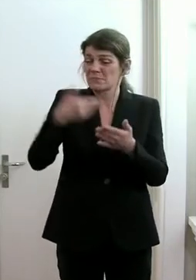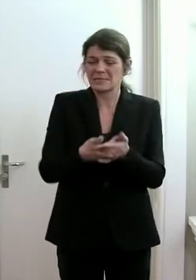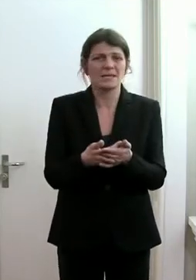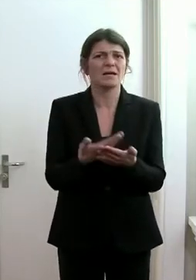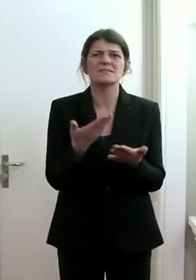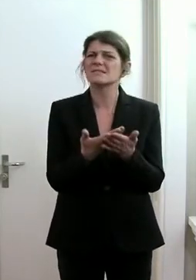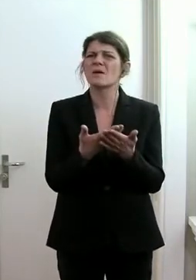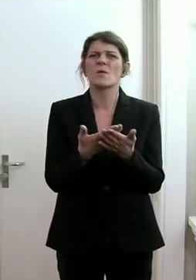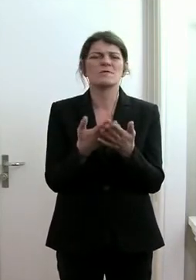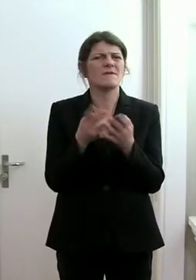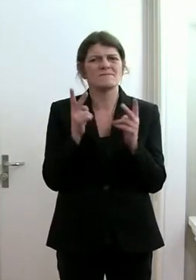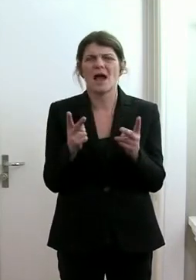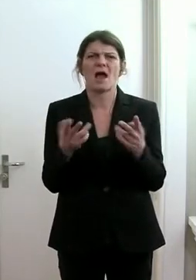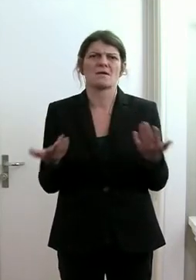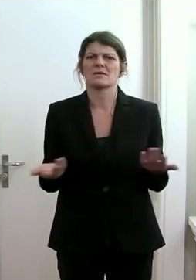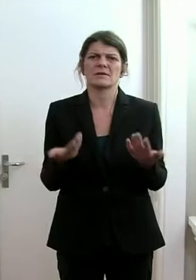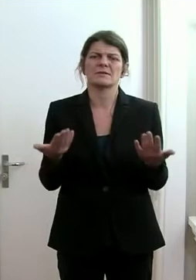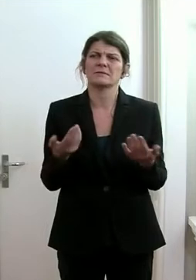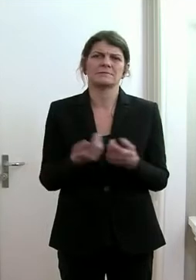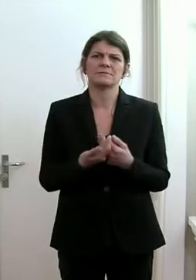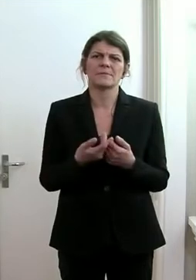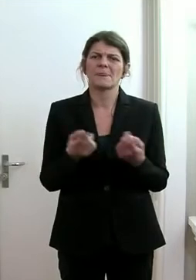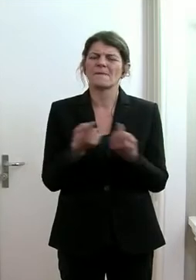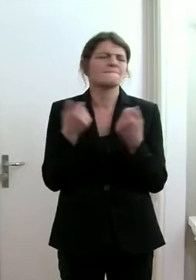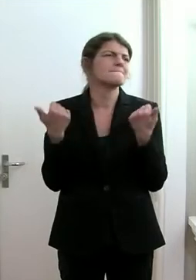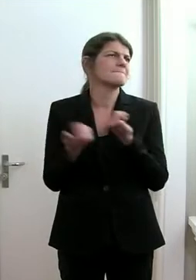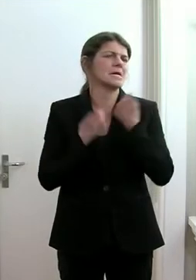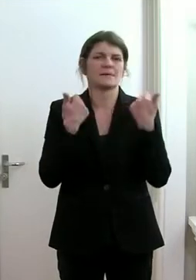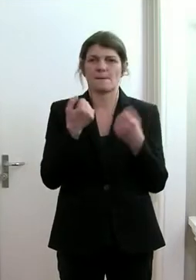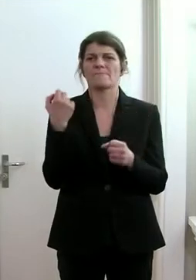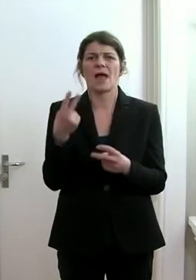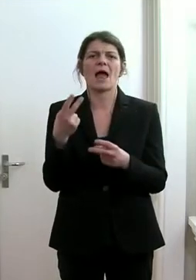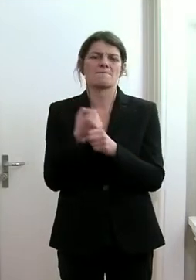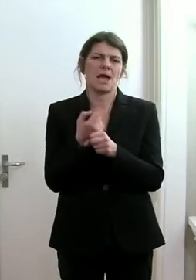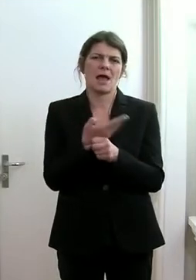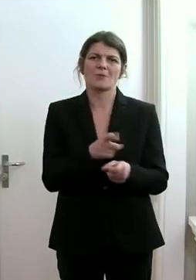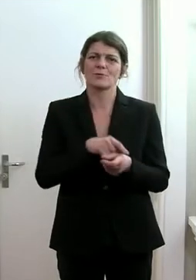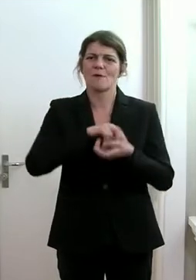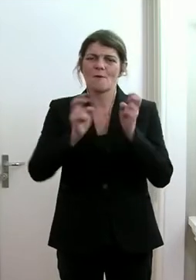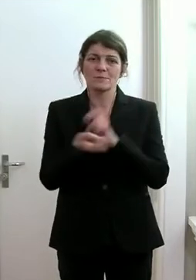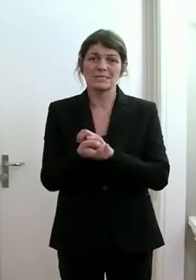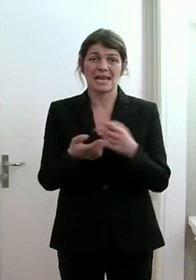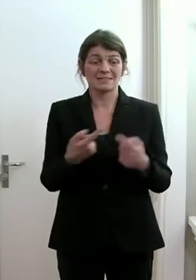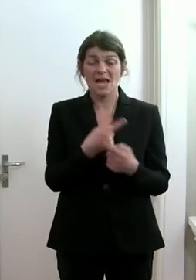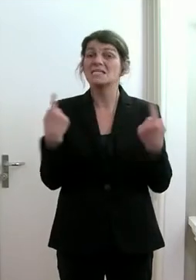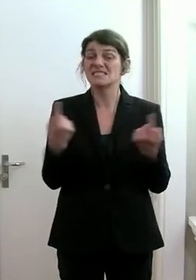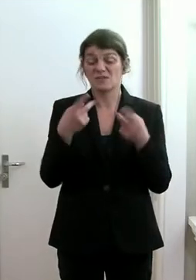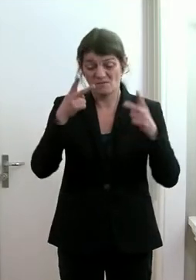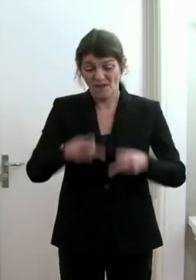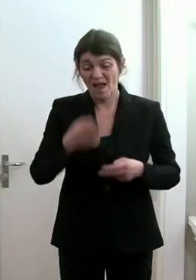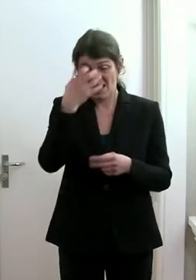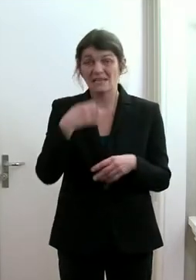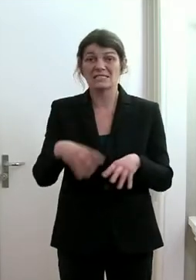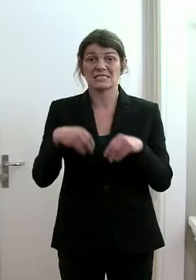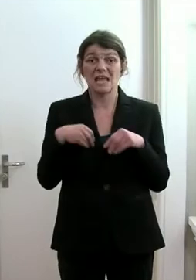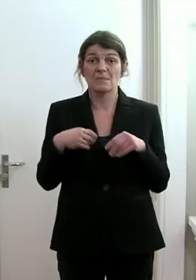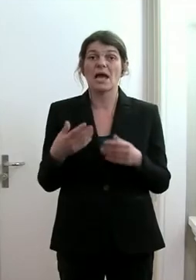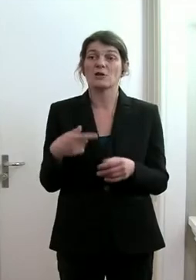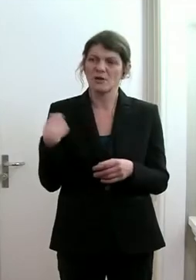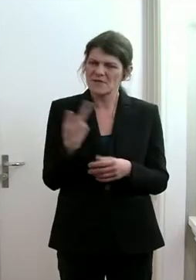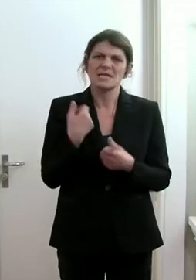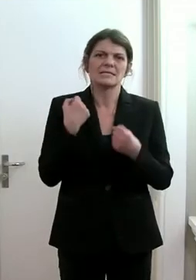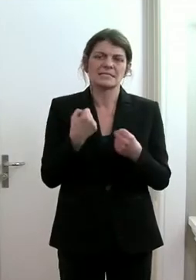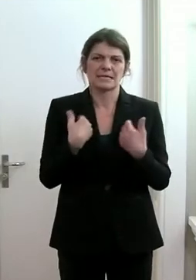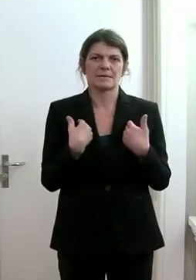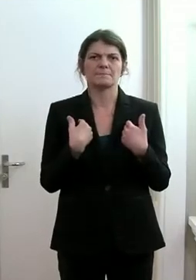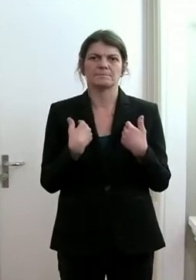wirklich auf wunderbare Art und Weise umgesetzt und nehmen die Situation sehr ernst und wir sind der Überzeugung